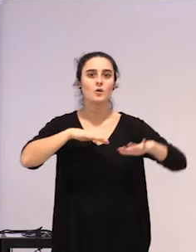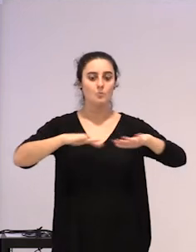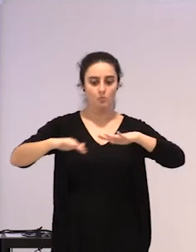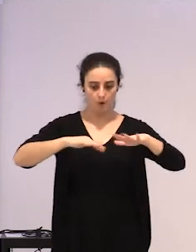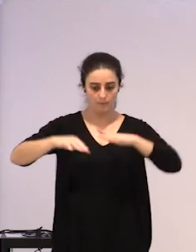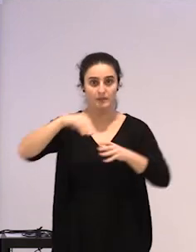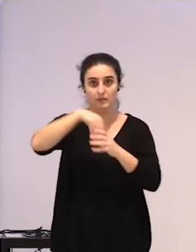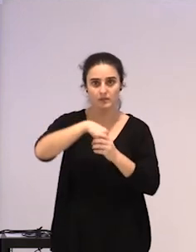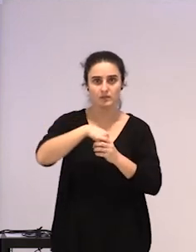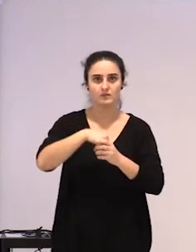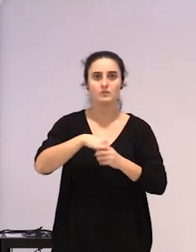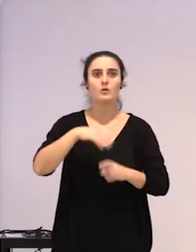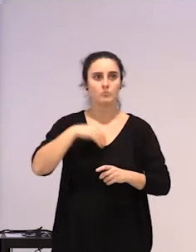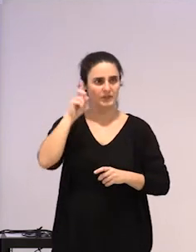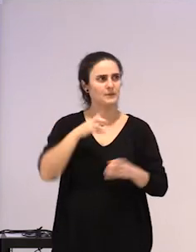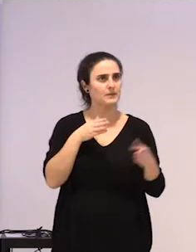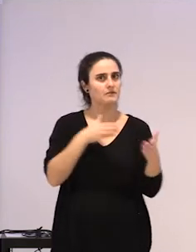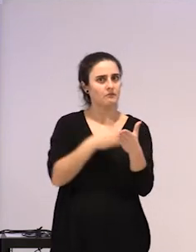izan ditzak egun,